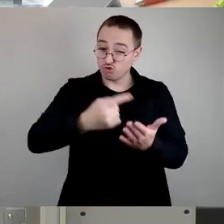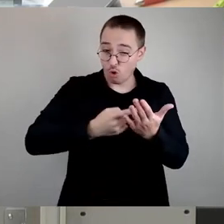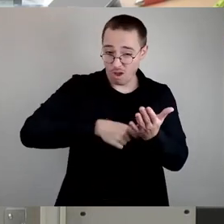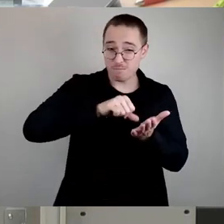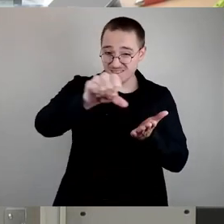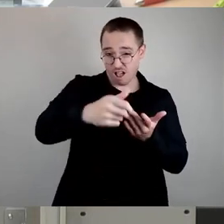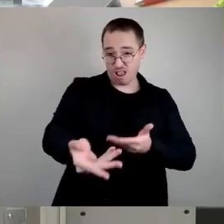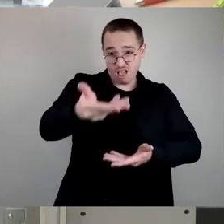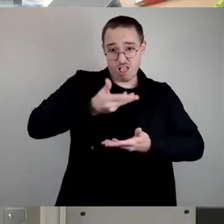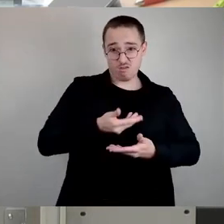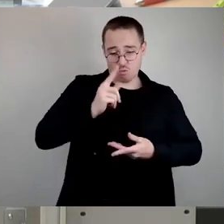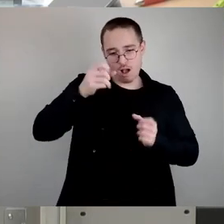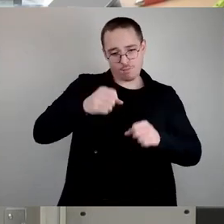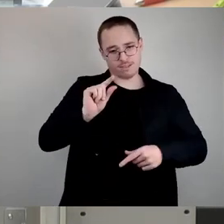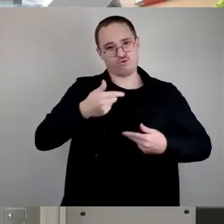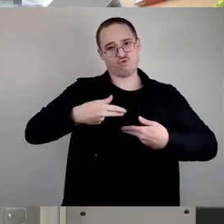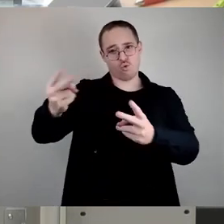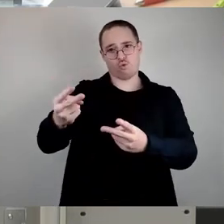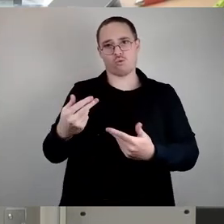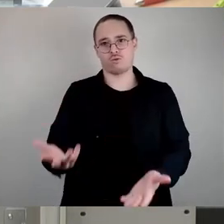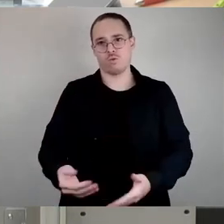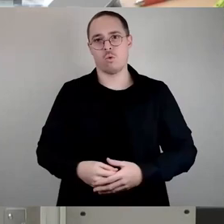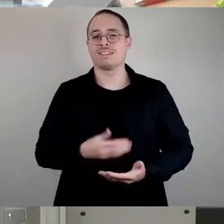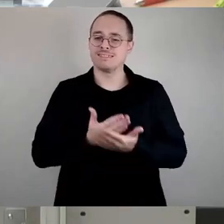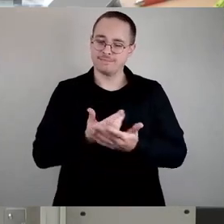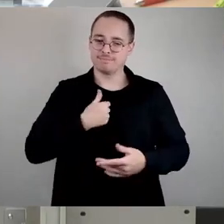erwirtschaften, ausgeben. Deswegen sind wir vor einer Senkung. Danke.